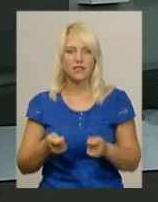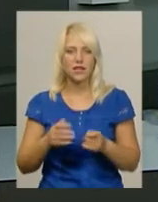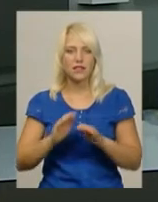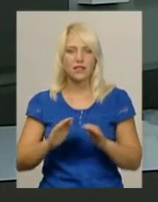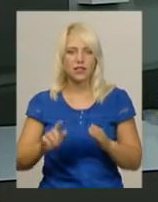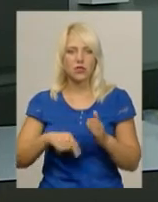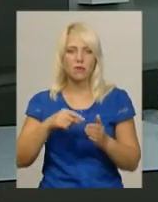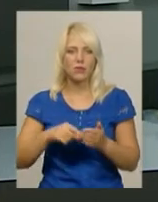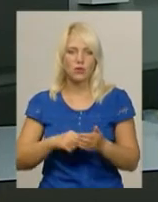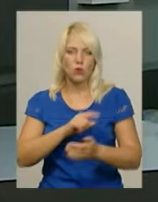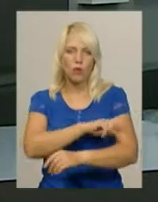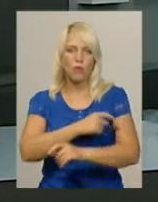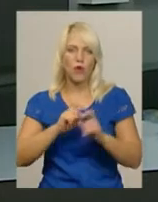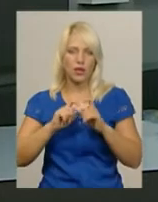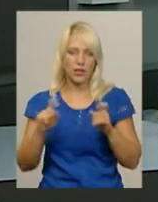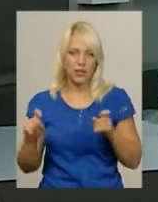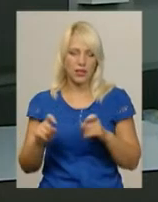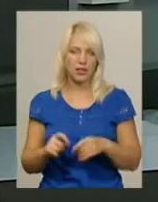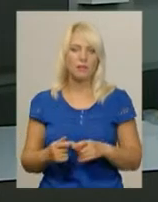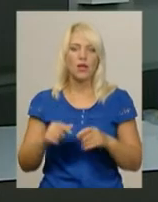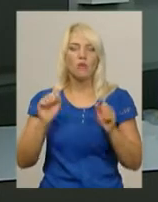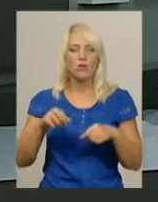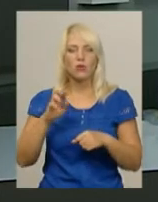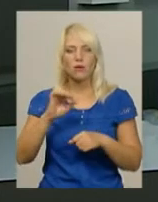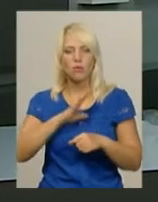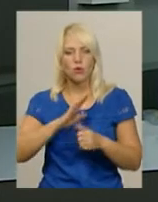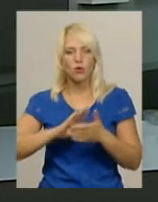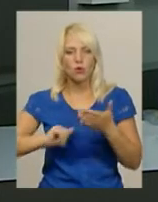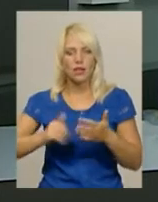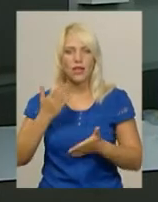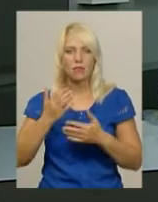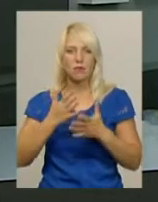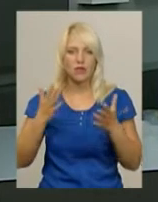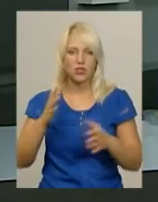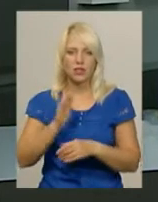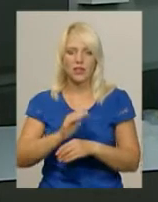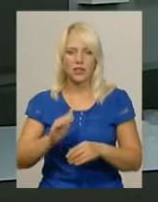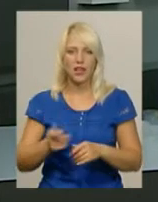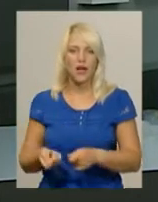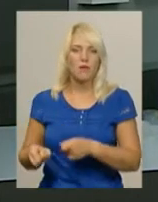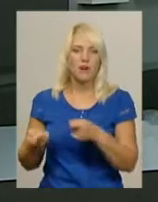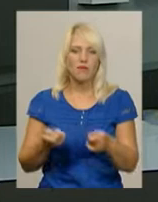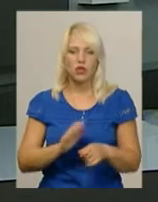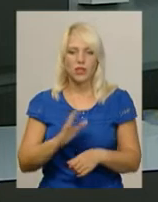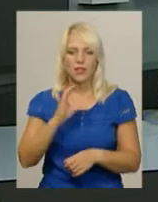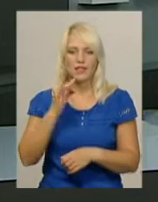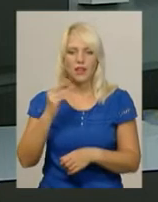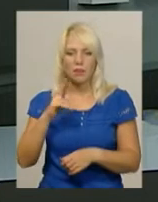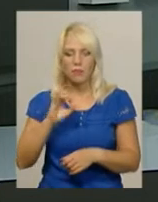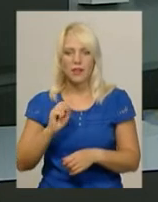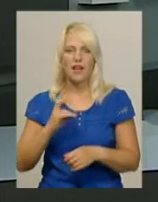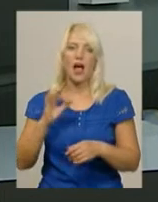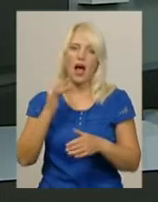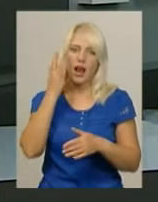Олександр Дехтярук. За його словами, її можна було б уникнути, якби більшість дітей приводили на огляд не в серпні, а пропорційно впродовж